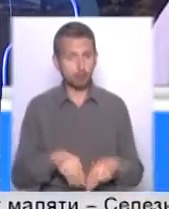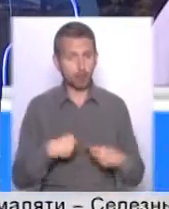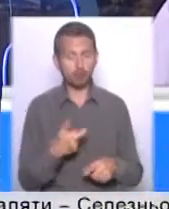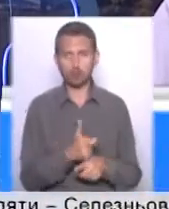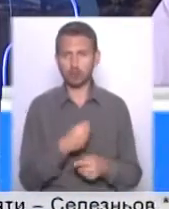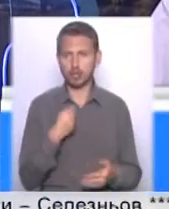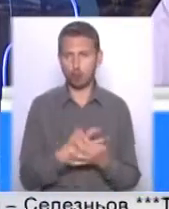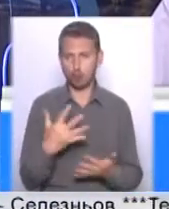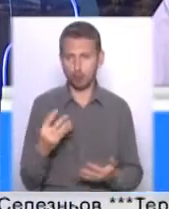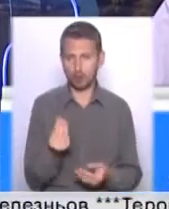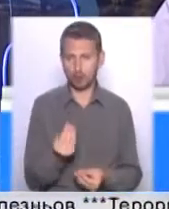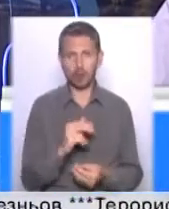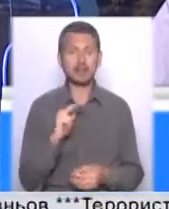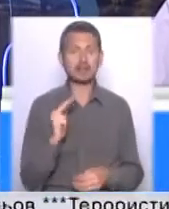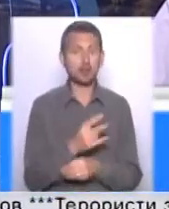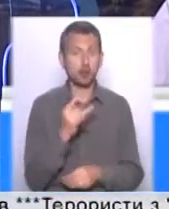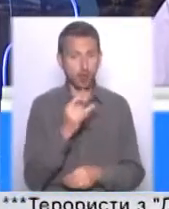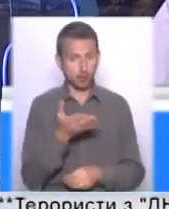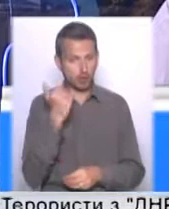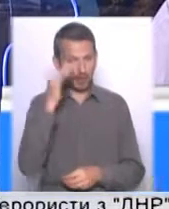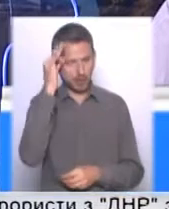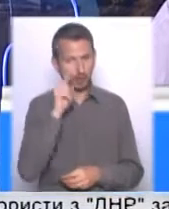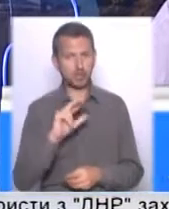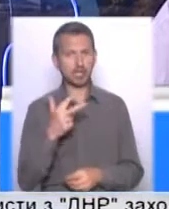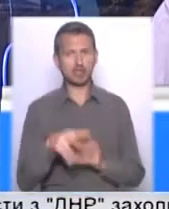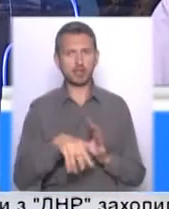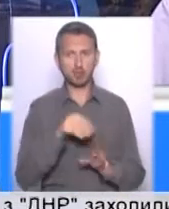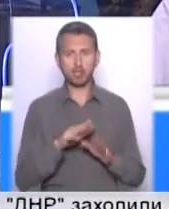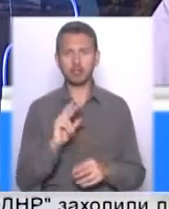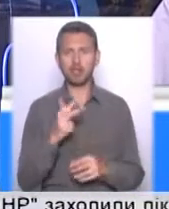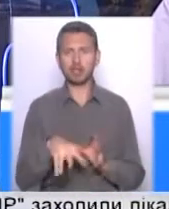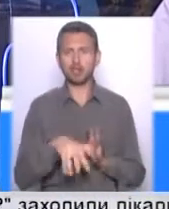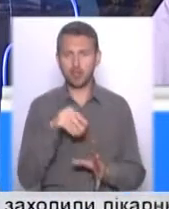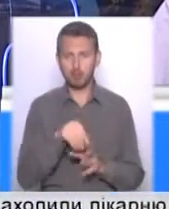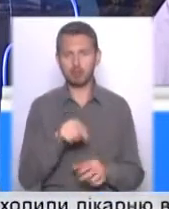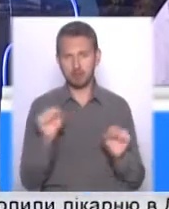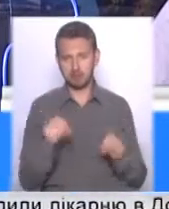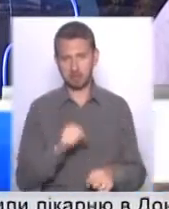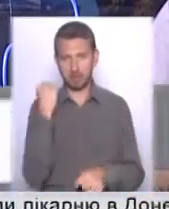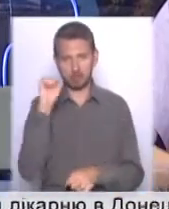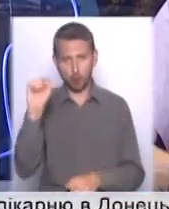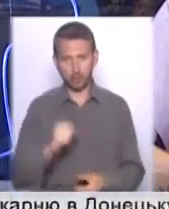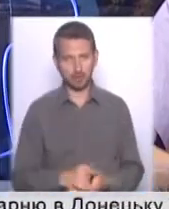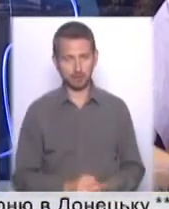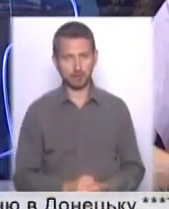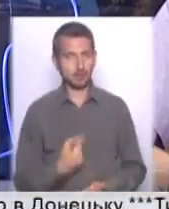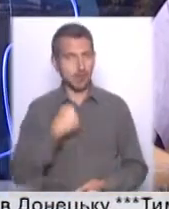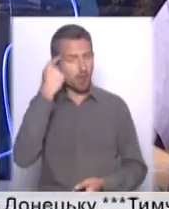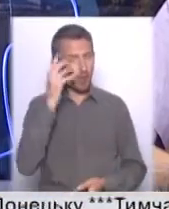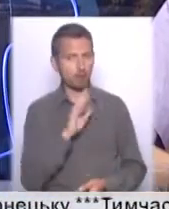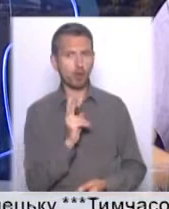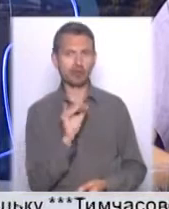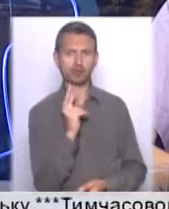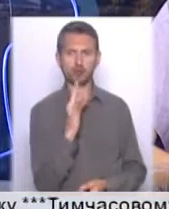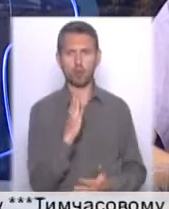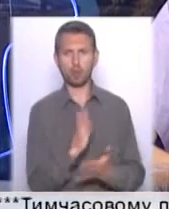точно. З третього разу, ми давайте згадаємо, що це вже треті вибори, і лише в треті виборах він зміг це перемогти. І я не думаю, що в Клічка є